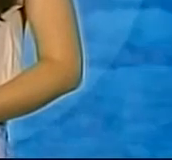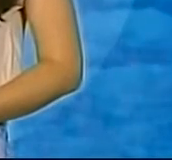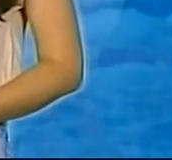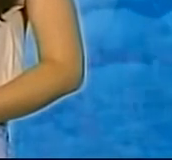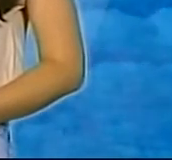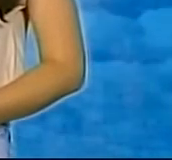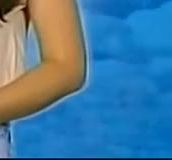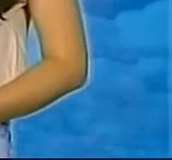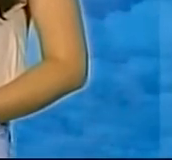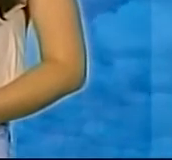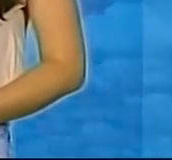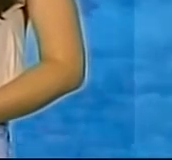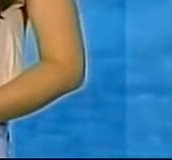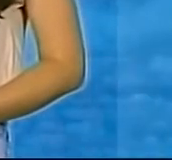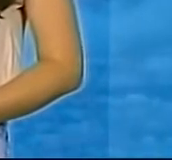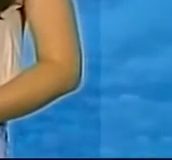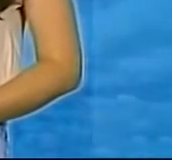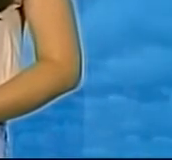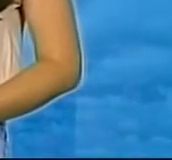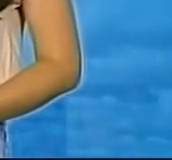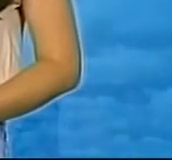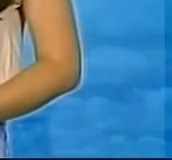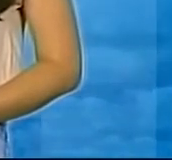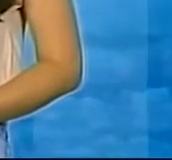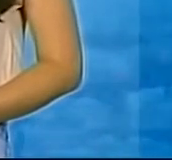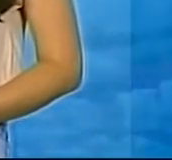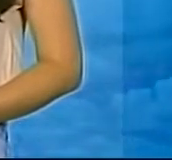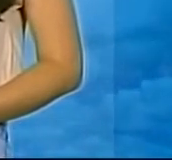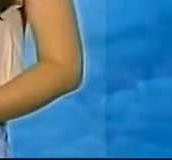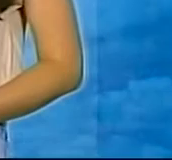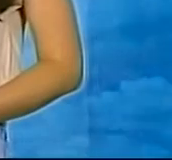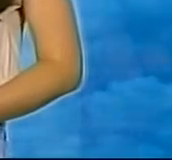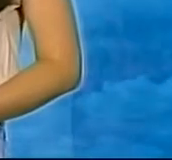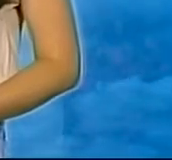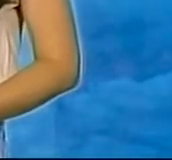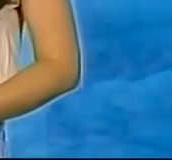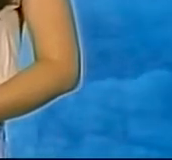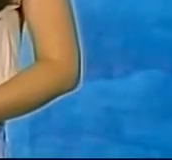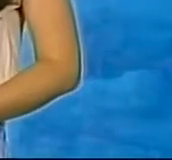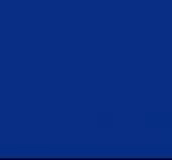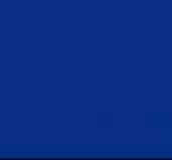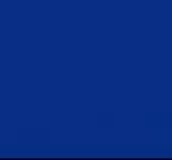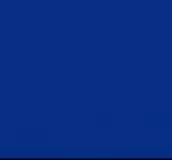мікрорентген за годину. Залишайтеся разом із нами. Побачимося згодом на телеканалі Йоак Кропивницький.